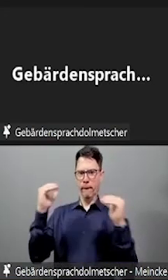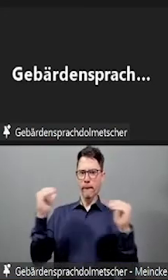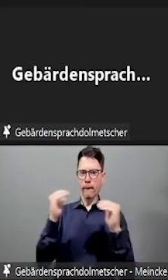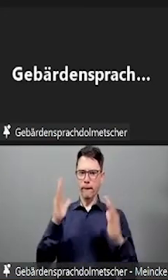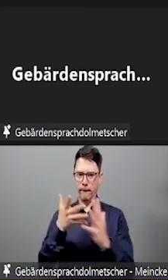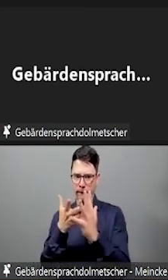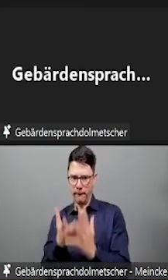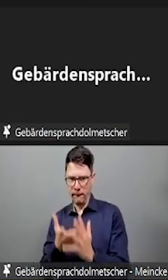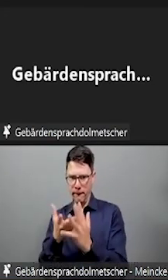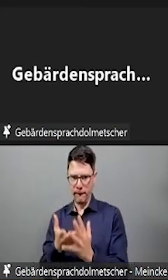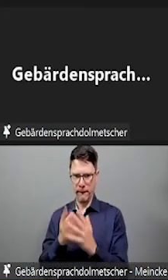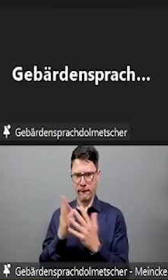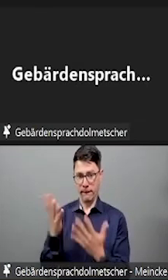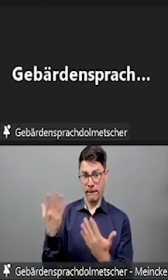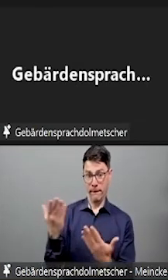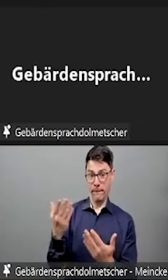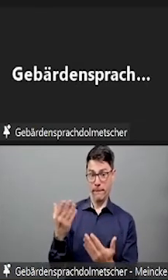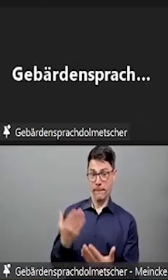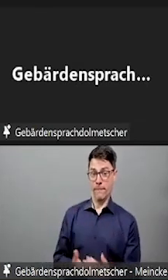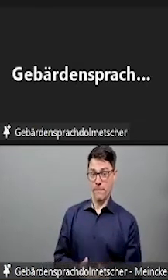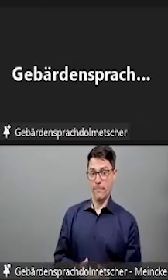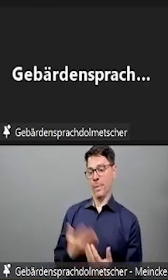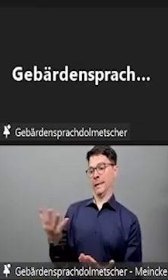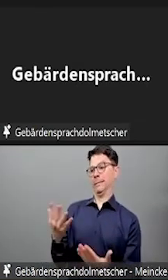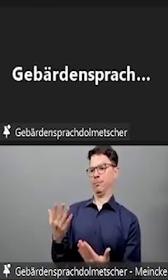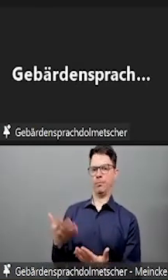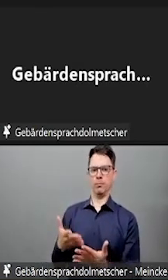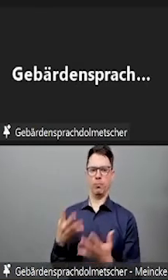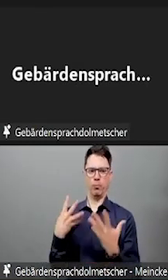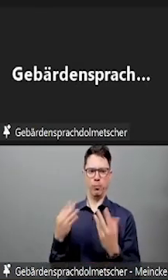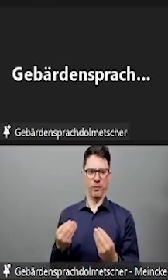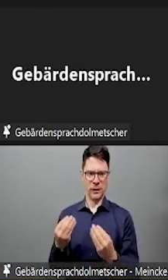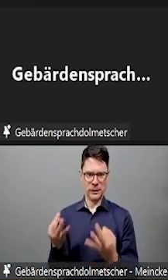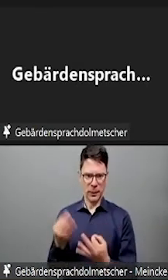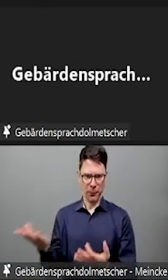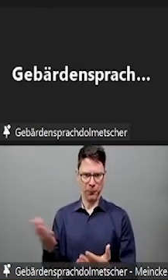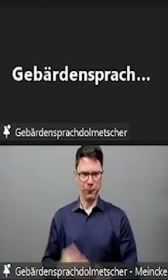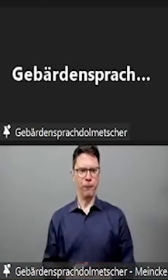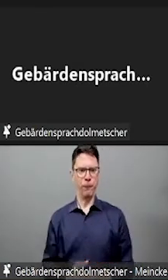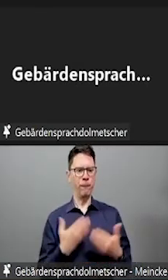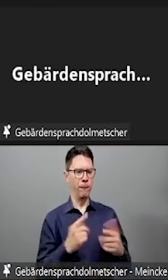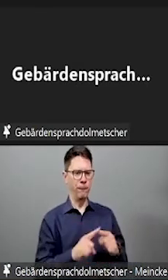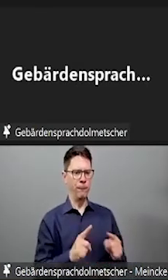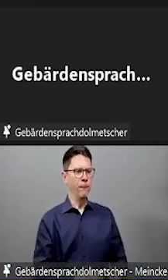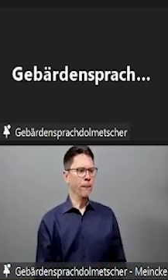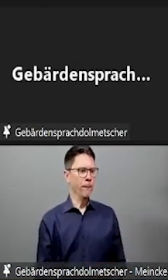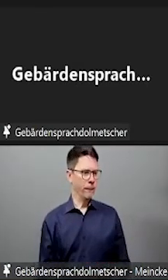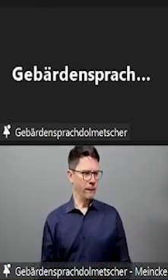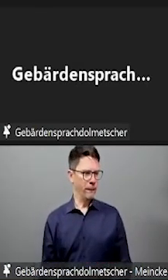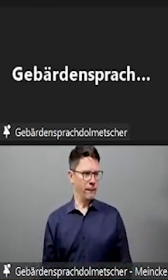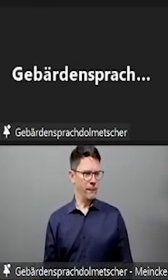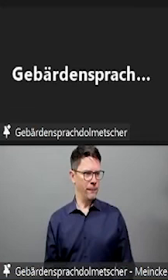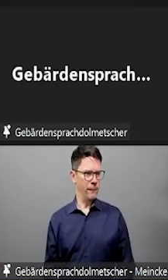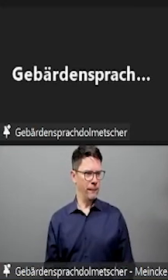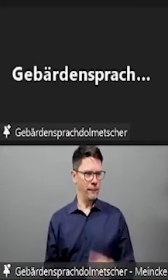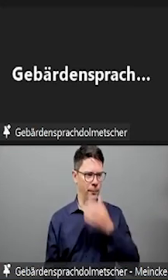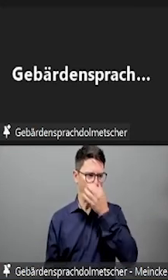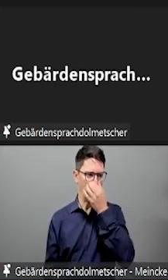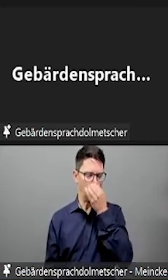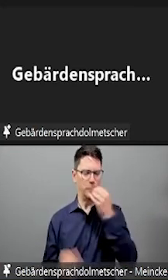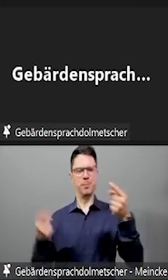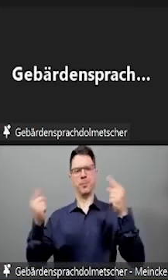Aufgabenformat unterschiedliche Gruppen Studierender eventuell benachteiligt werden können. Zum Beispiel aufgrund der